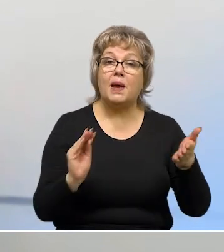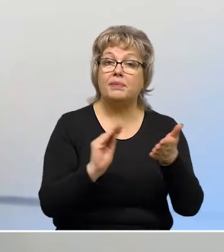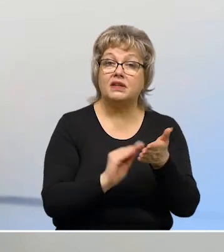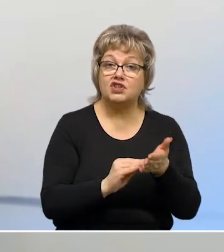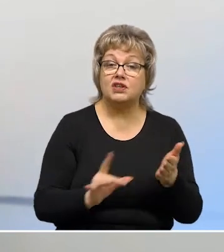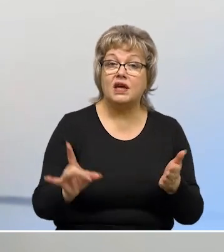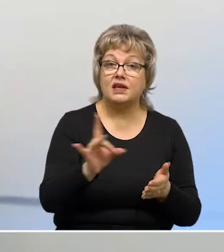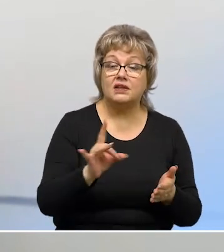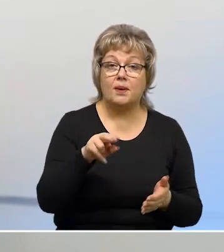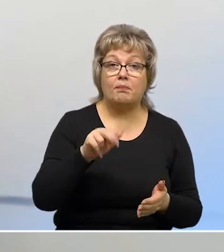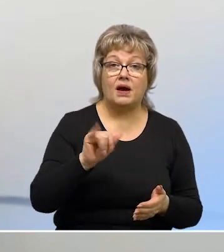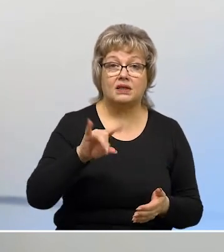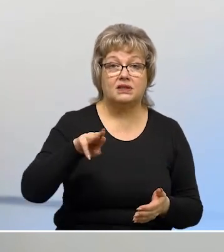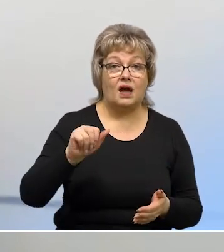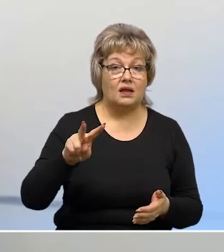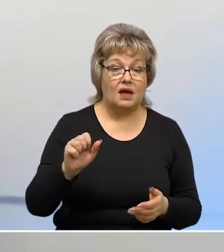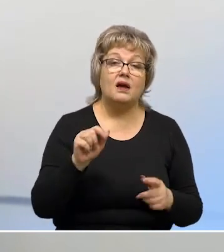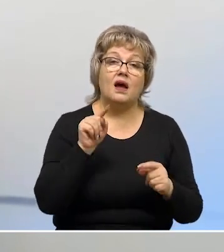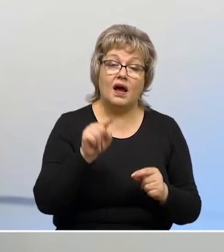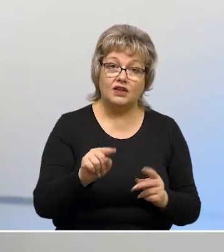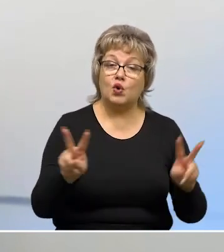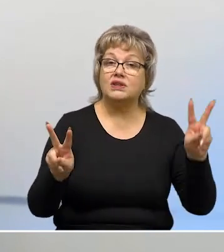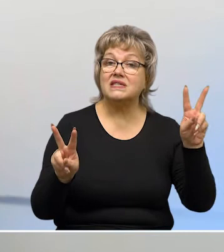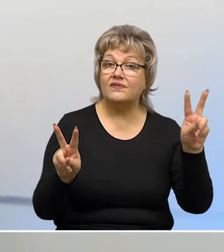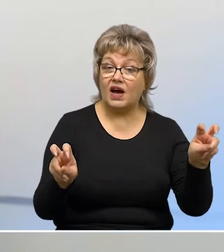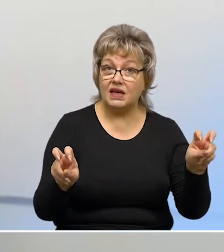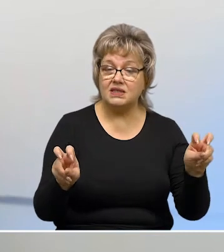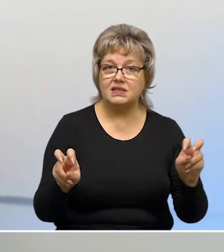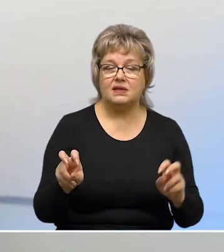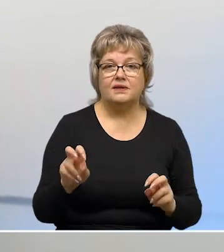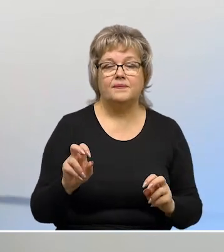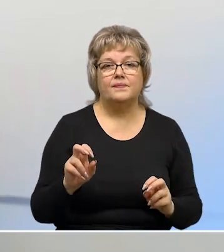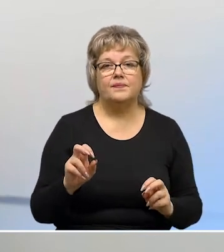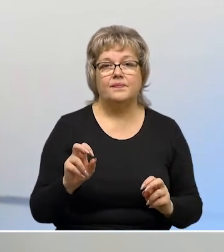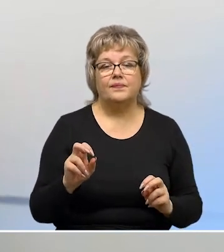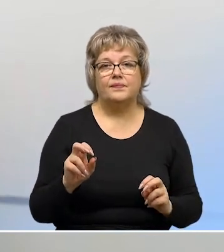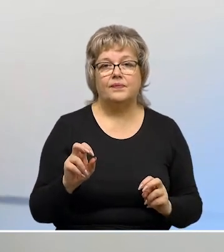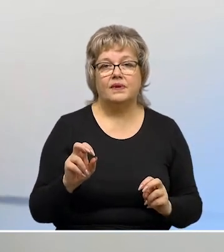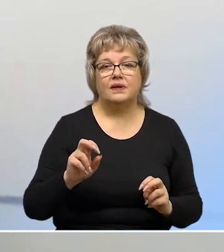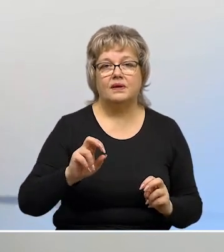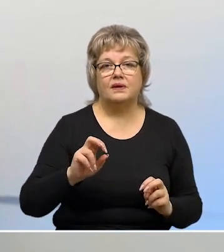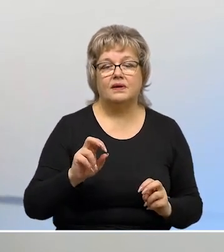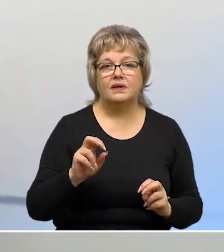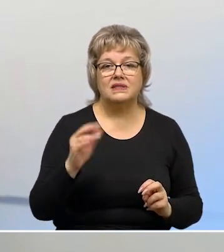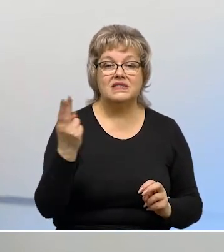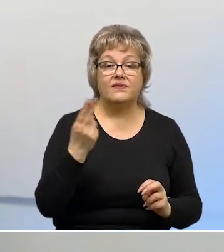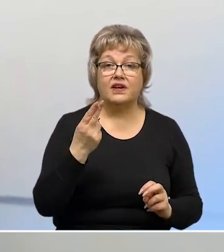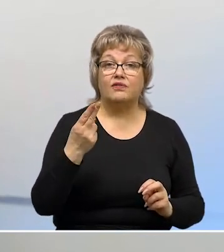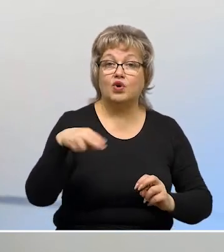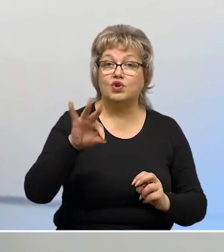приложение регионального портала. Оно называется в плей-маркетах в App Store